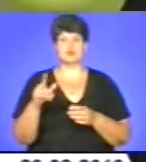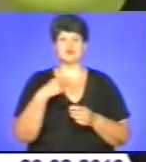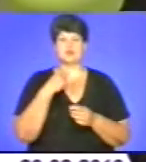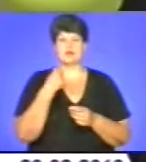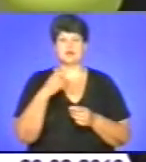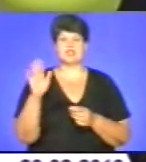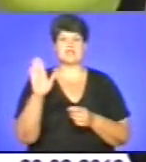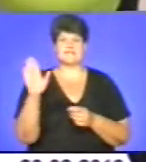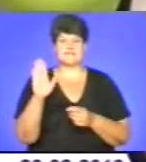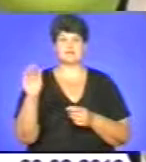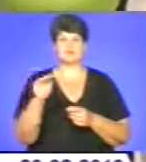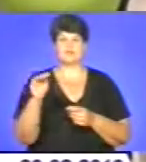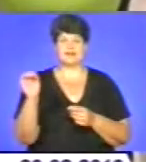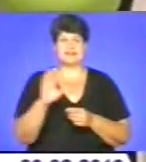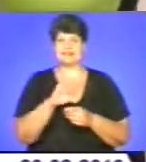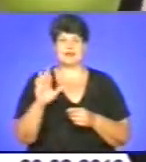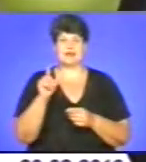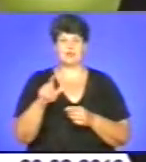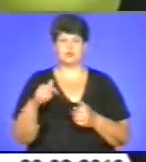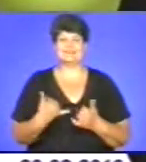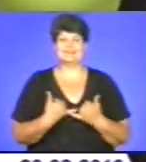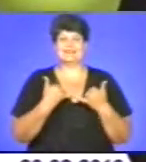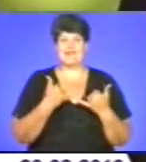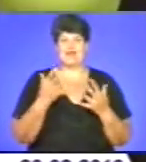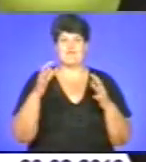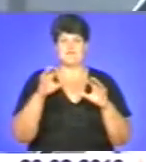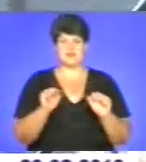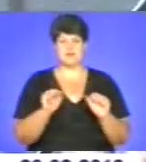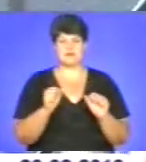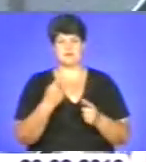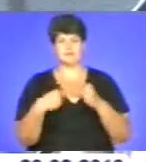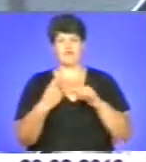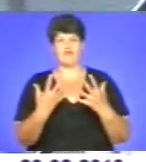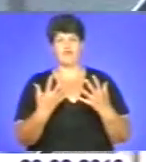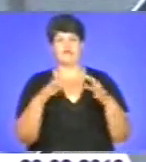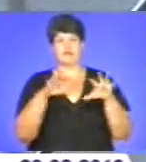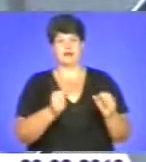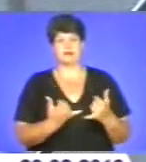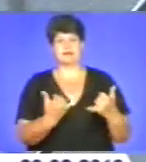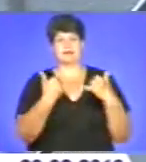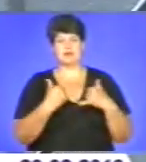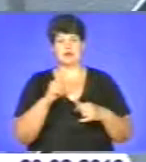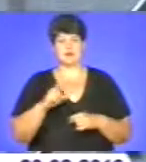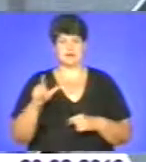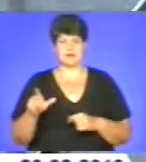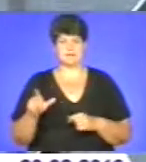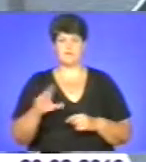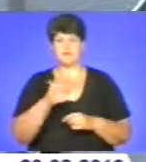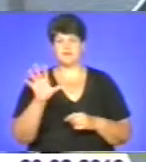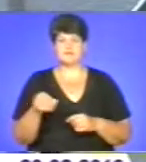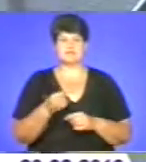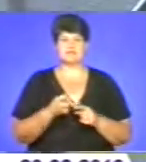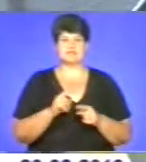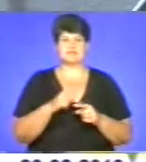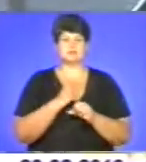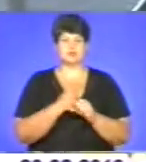Федорович, не люди для влади, а влада для людей. Всі роботи, які зроблені в цьому центру, зроблені власними